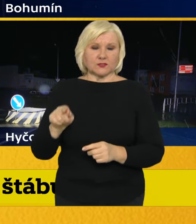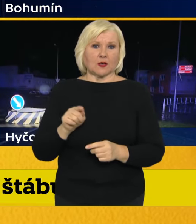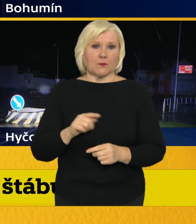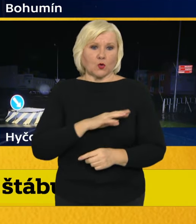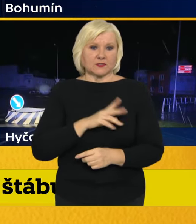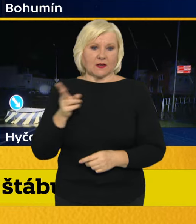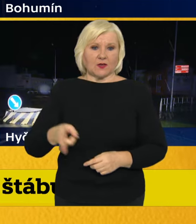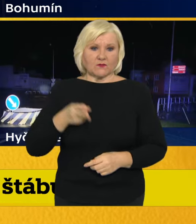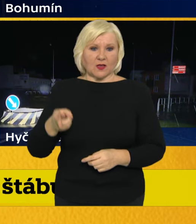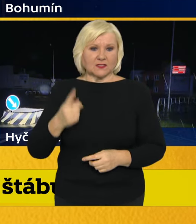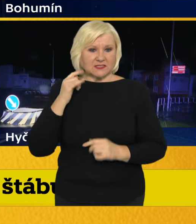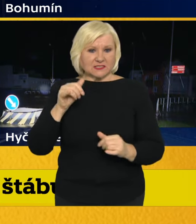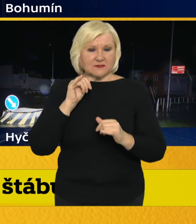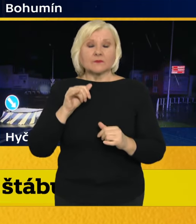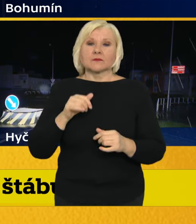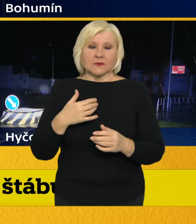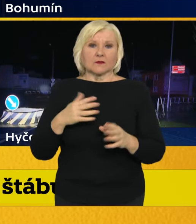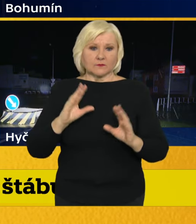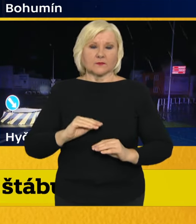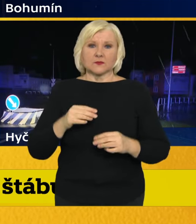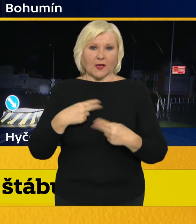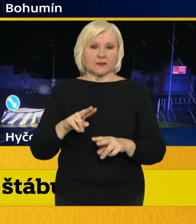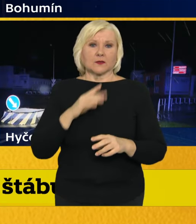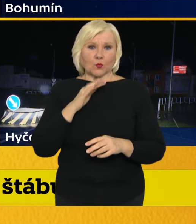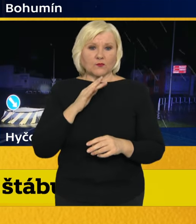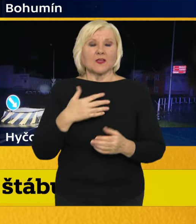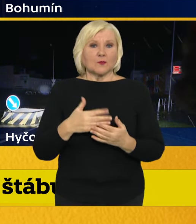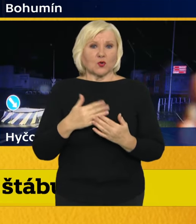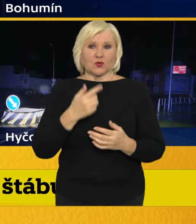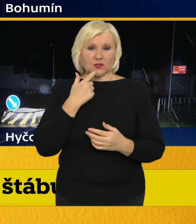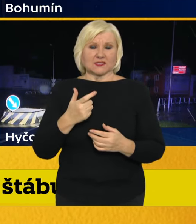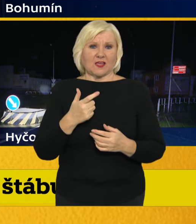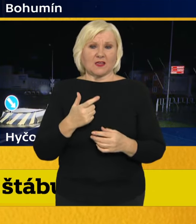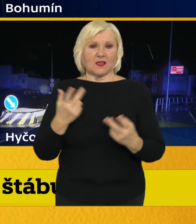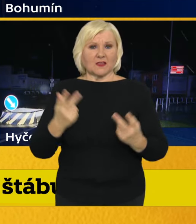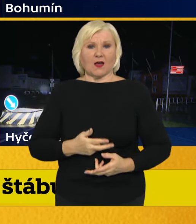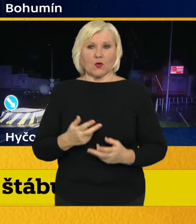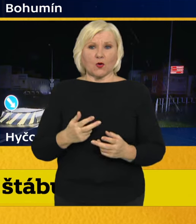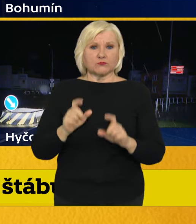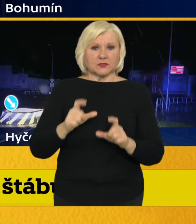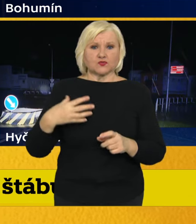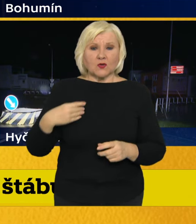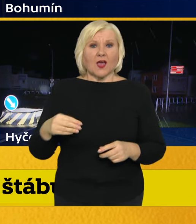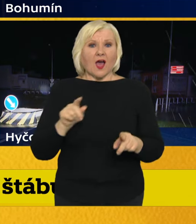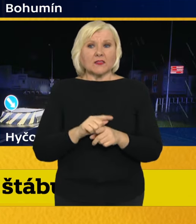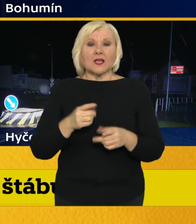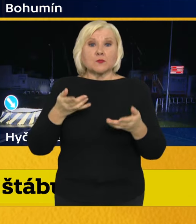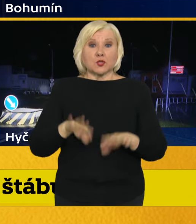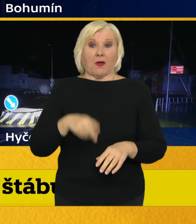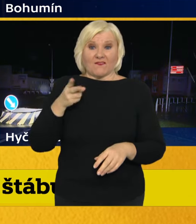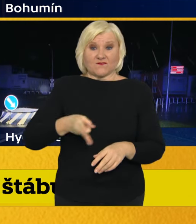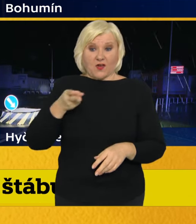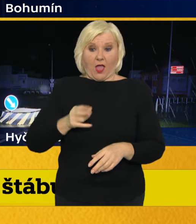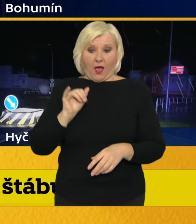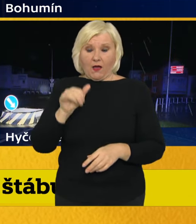vránit i velkým škodám, možným evakuacím, velmi náročným z vlaku, které by uvízly už ráno